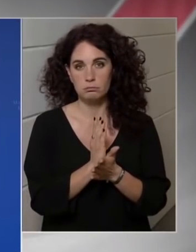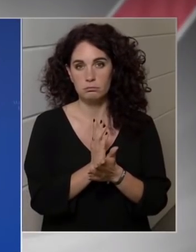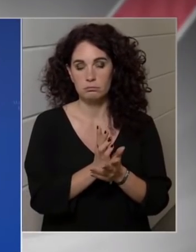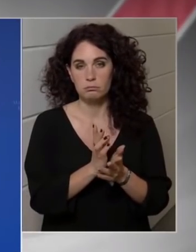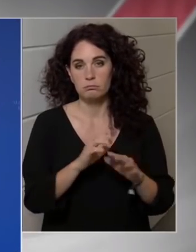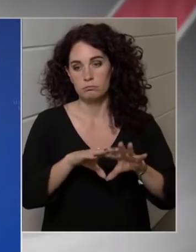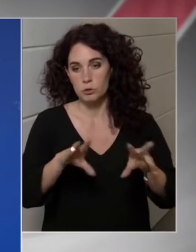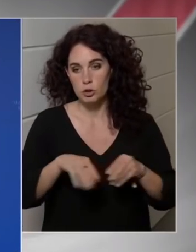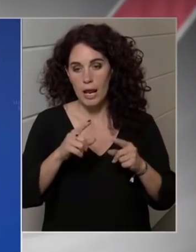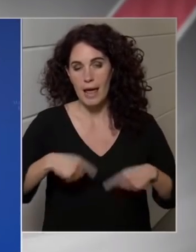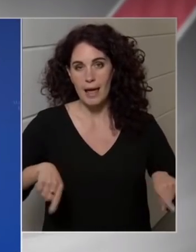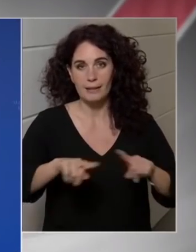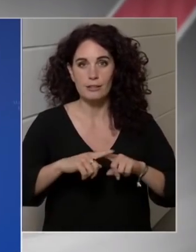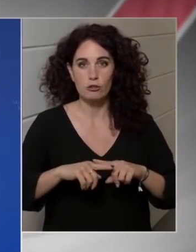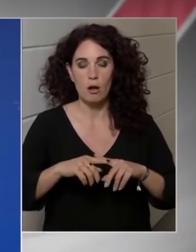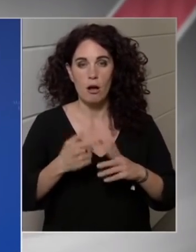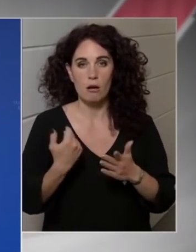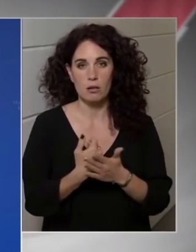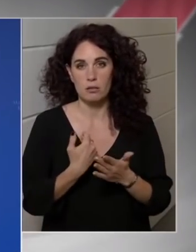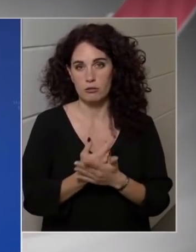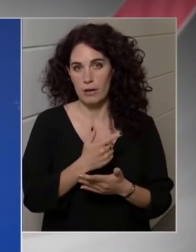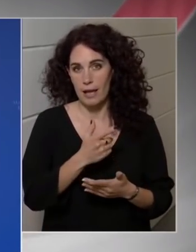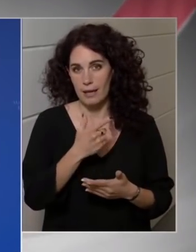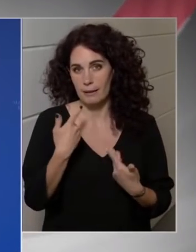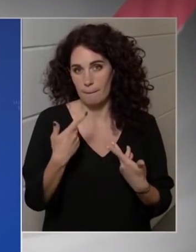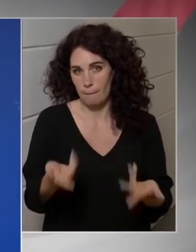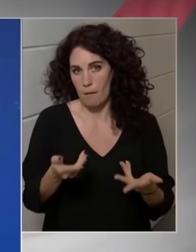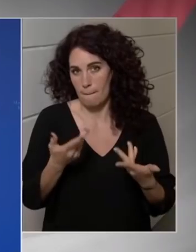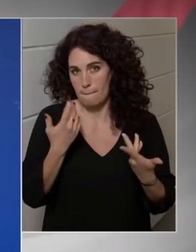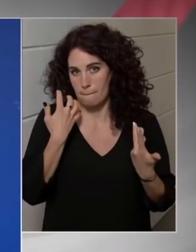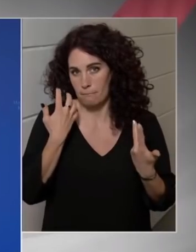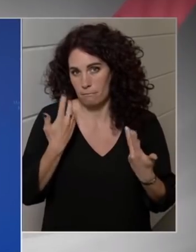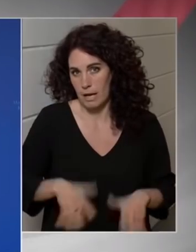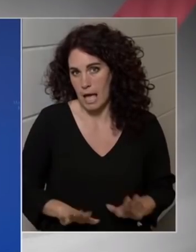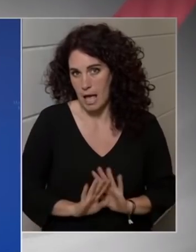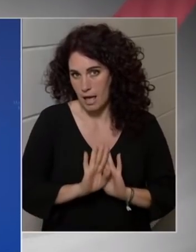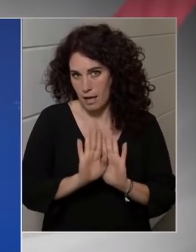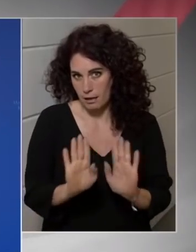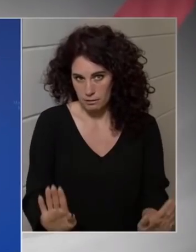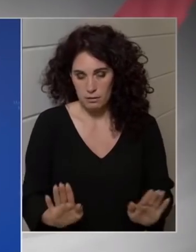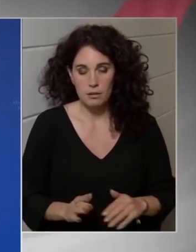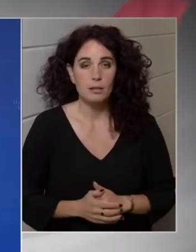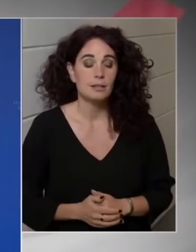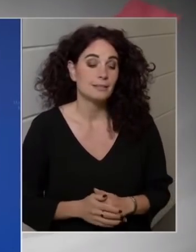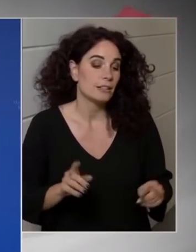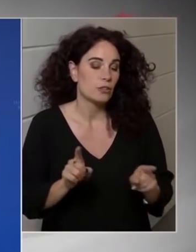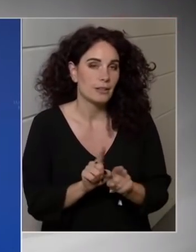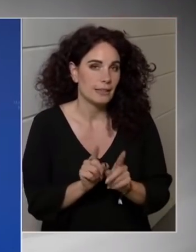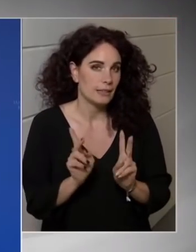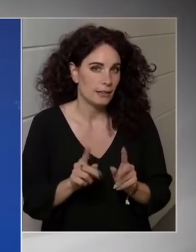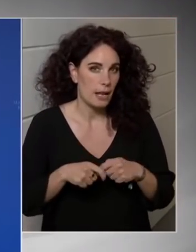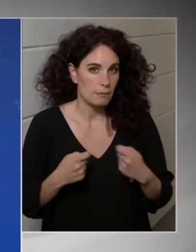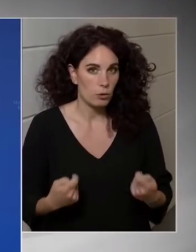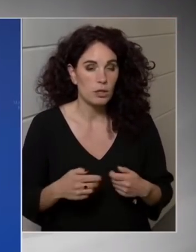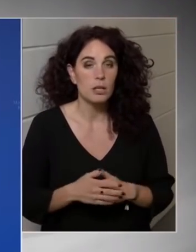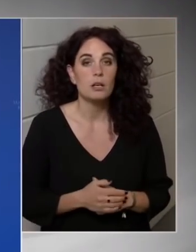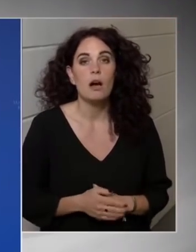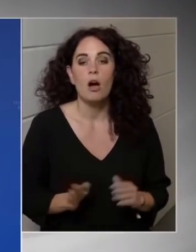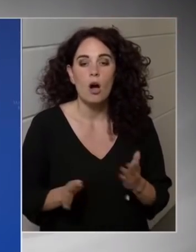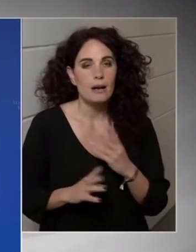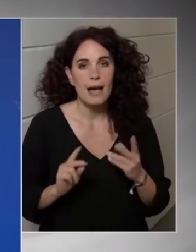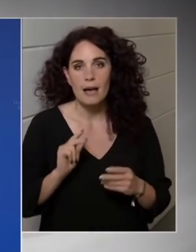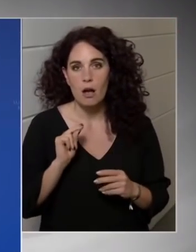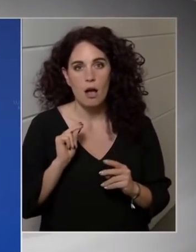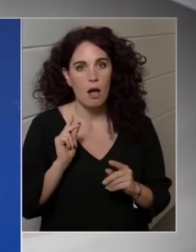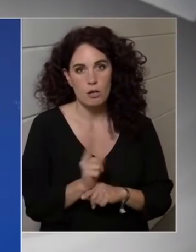családokat és a gazdaságot nem éri kár. Tehát jelen pillanatban ez a útjamúgy a dolognak, akár azonnali,